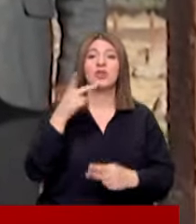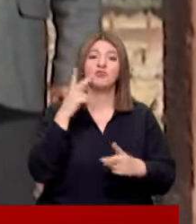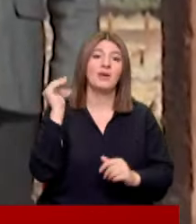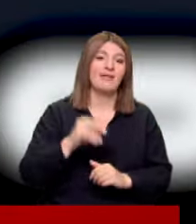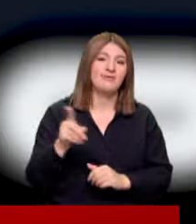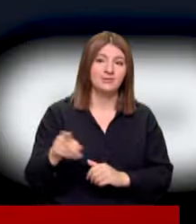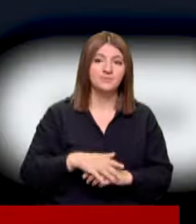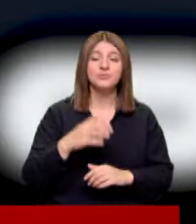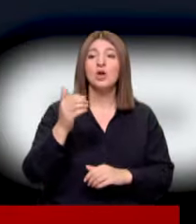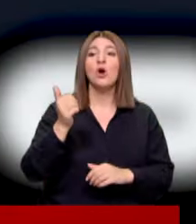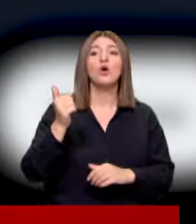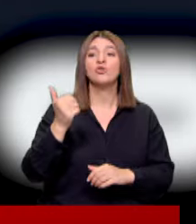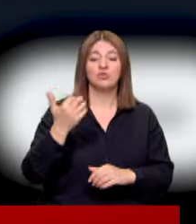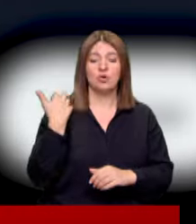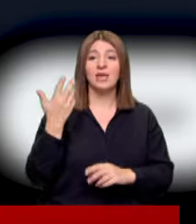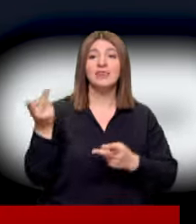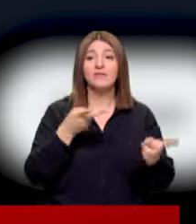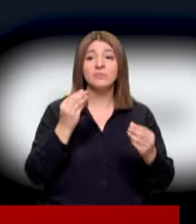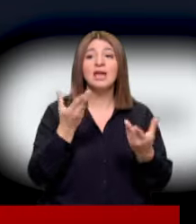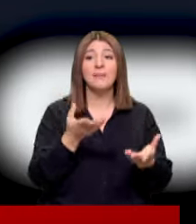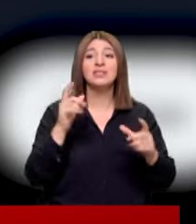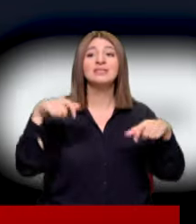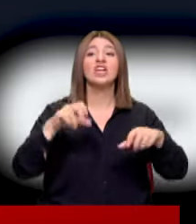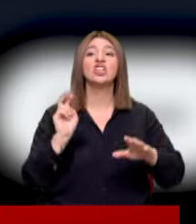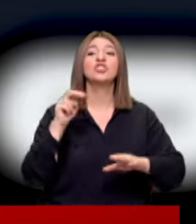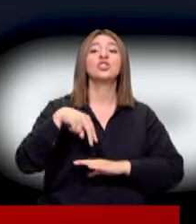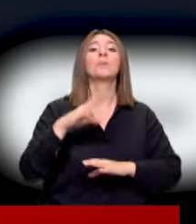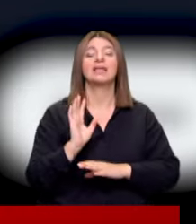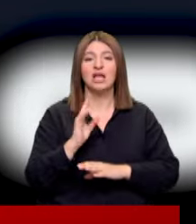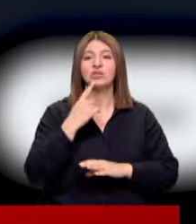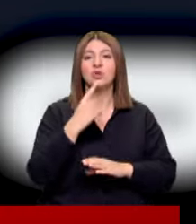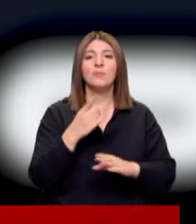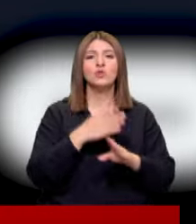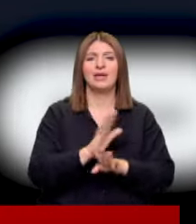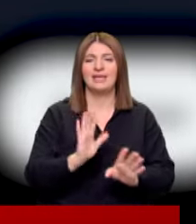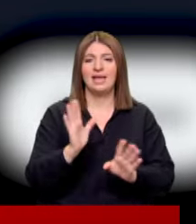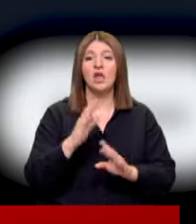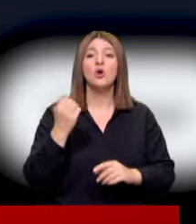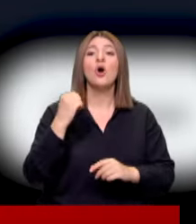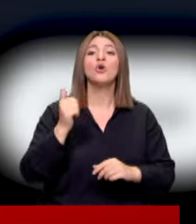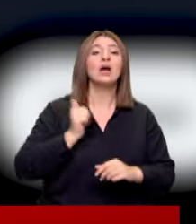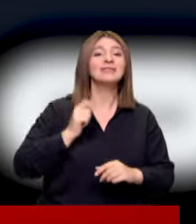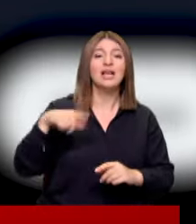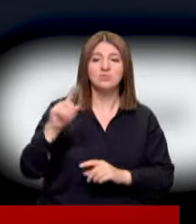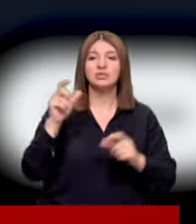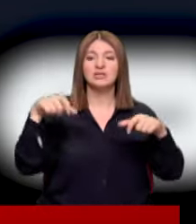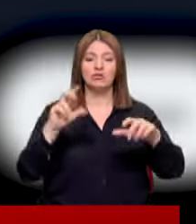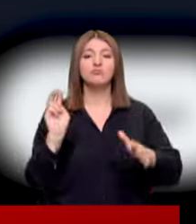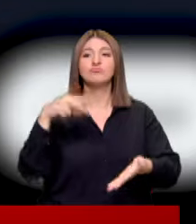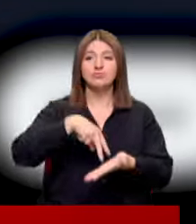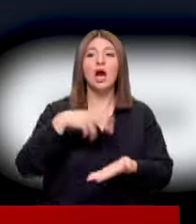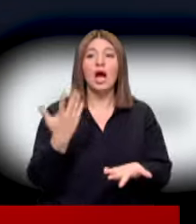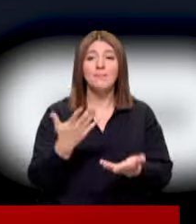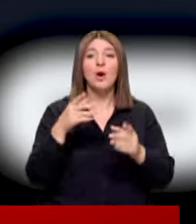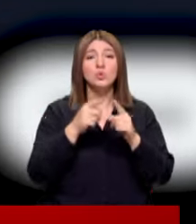açıklama geldi Kuvvet komutanları davet edilmelerine rağmen sahneye çıkmadılar iddiası doğru değildir Kuvvet komutanlarımızın da sahneye çıktığı